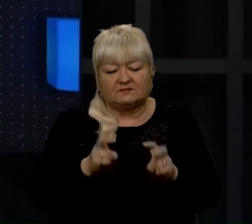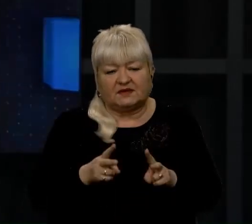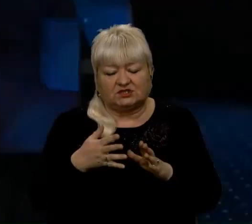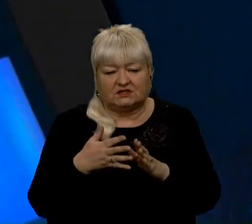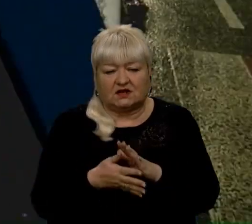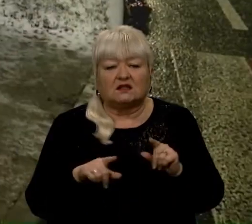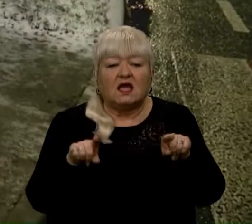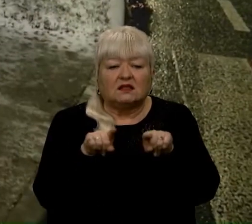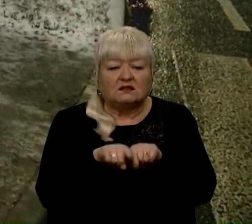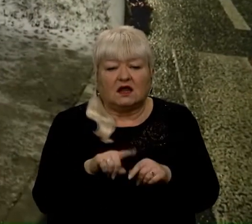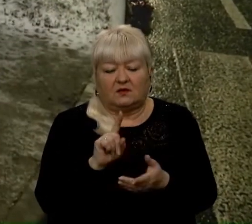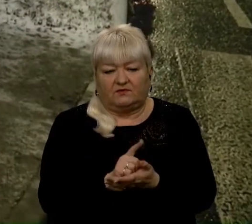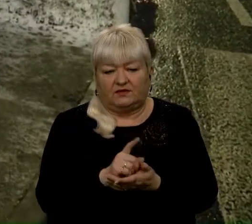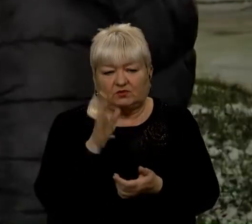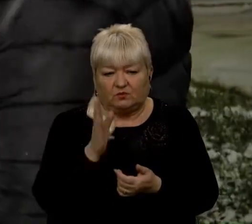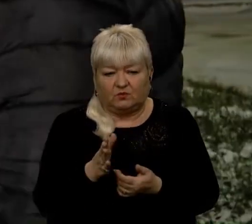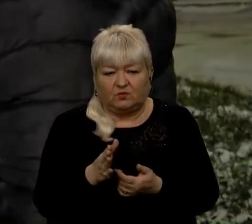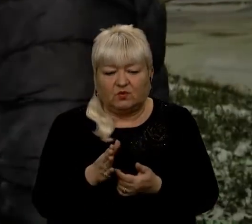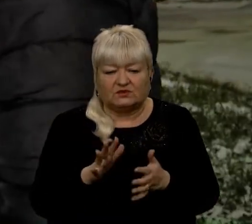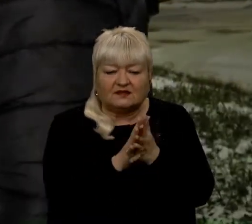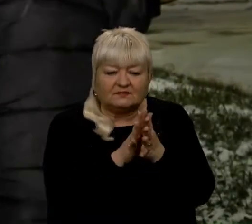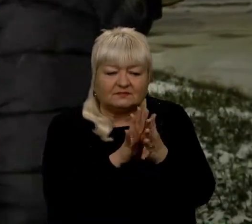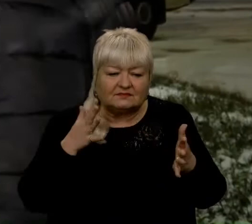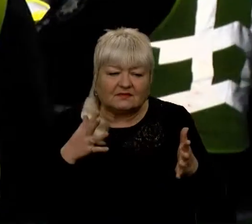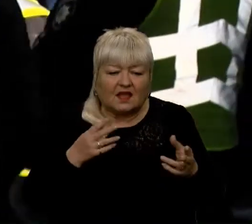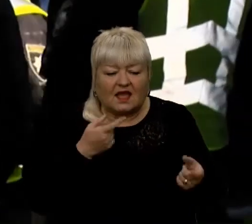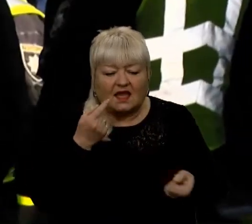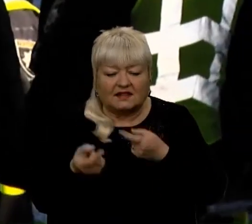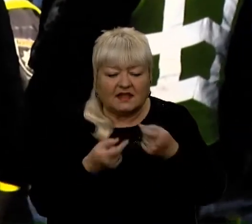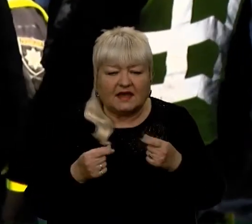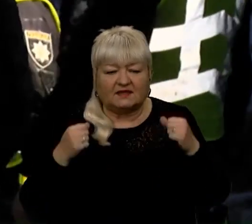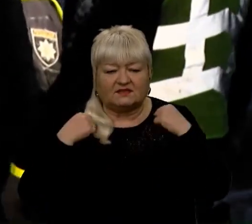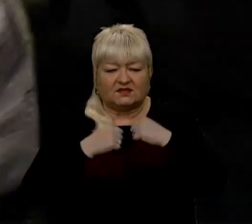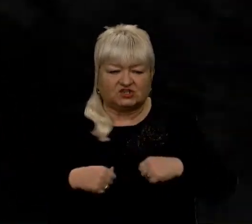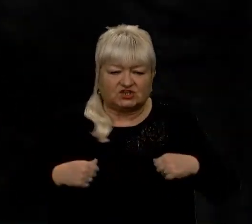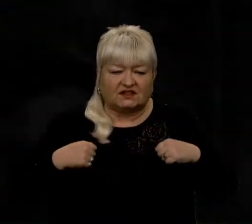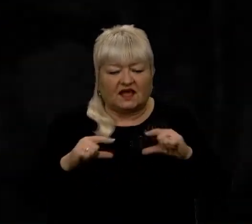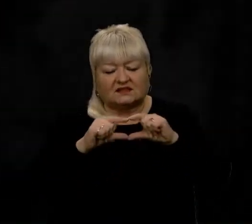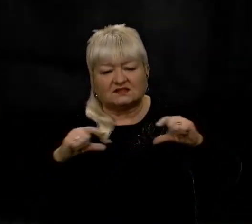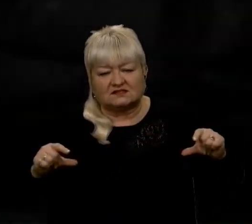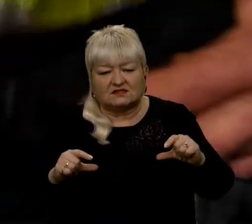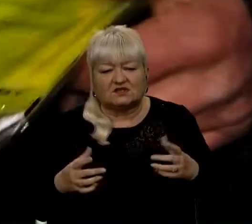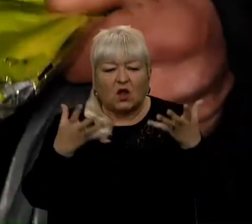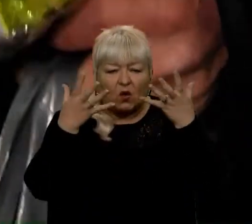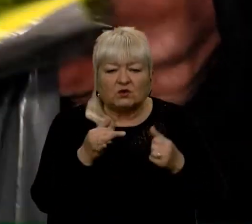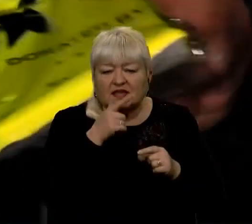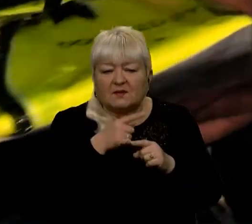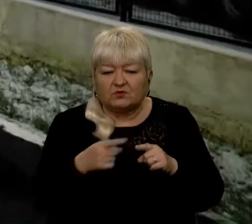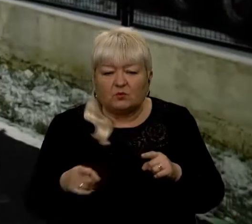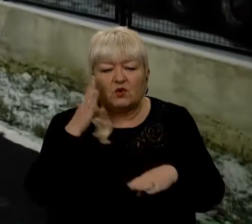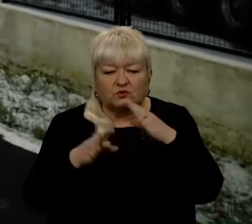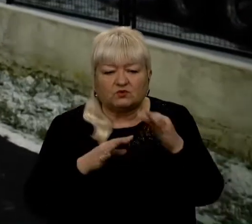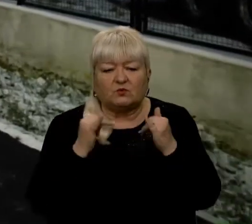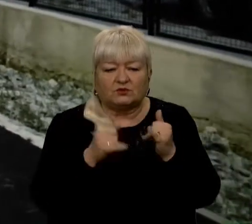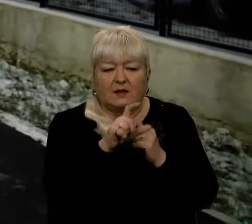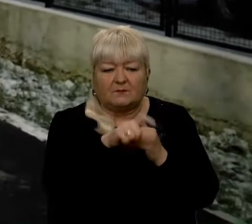так має бути. Світлоповертальні елементи, жилети, стрічки, наклейки – у темну пору доби для пішоходів обов'язкові. І